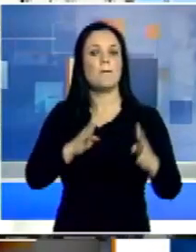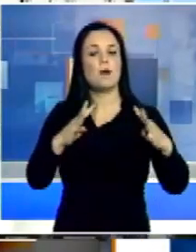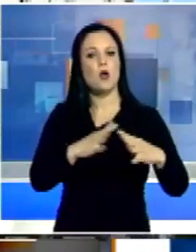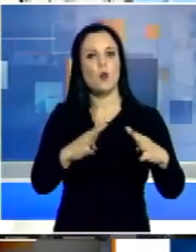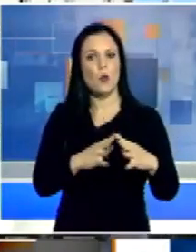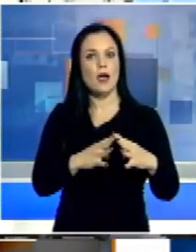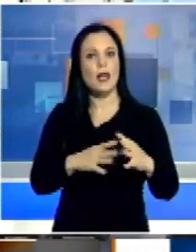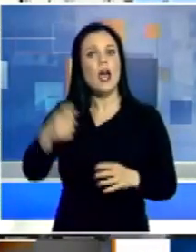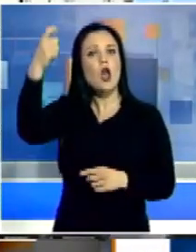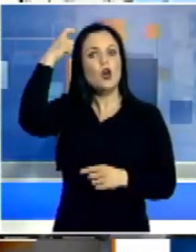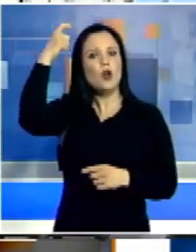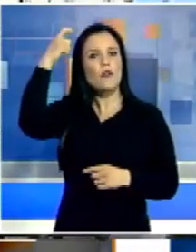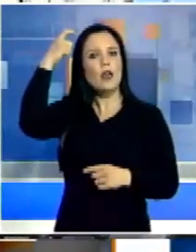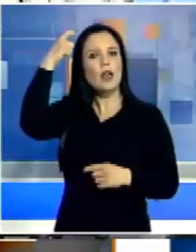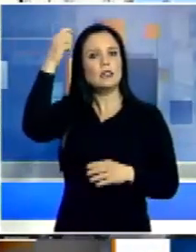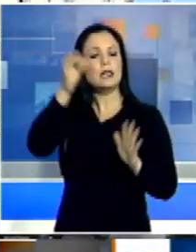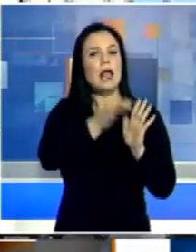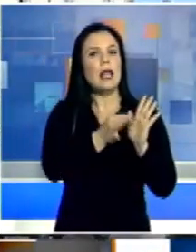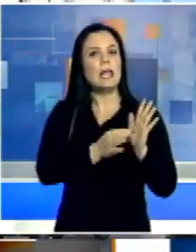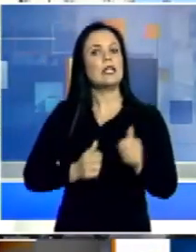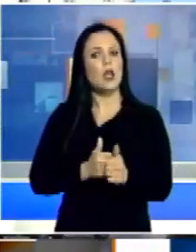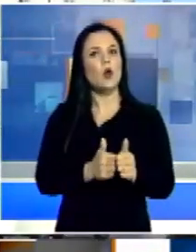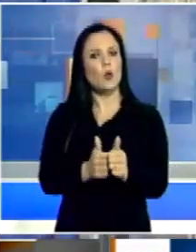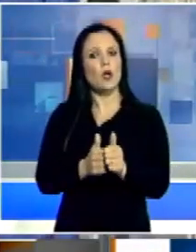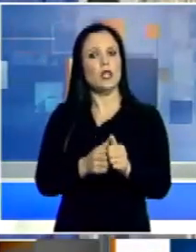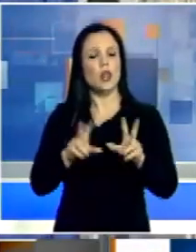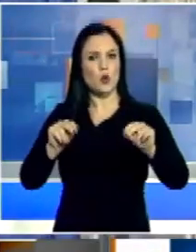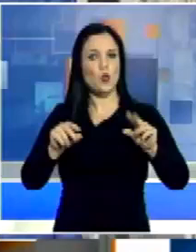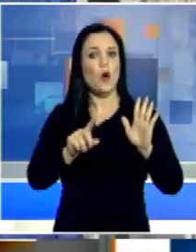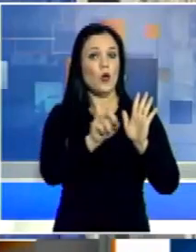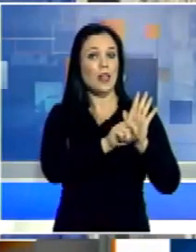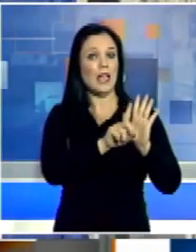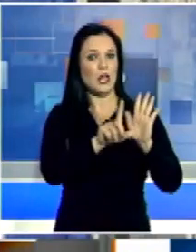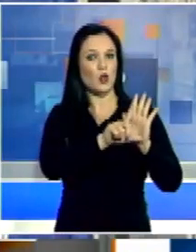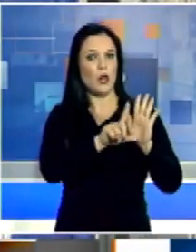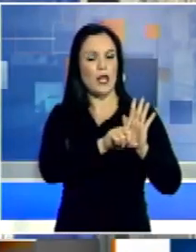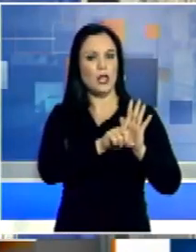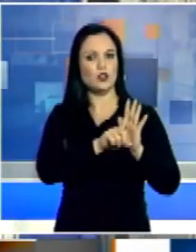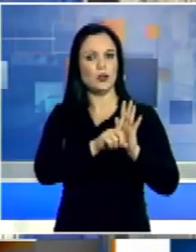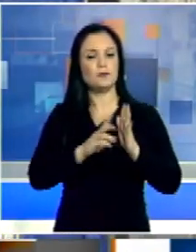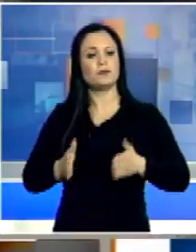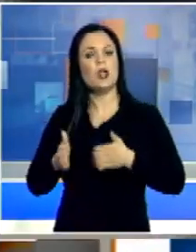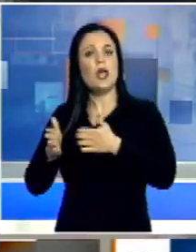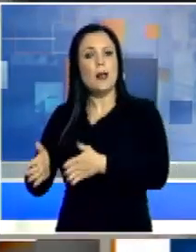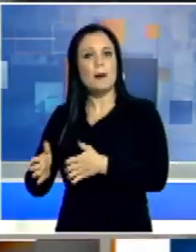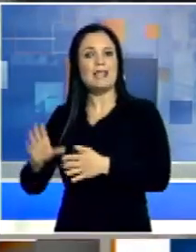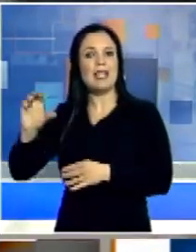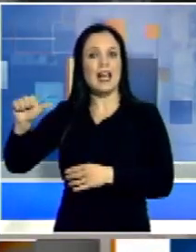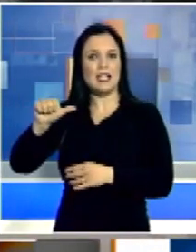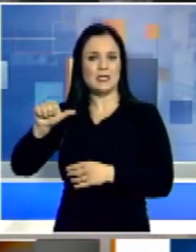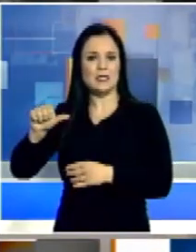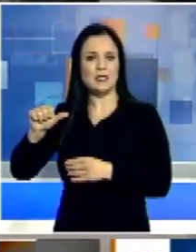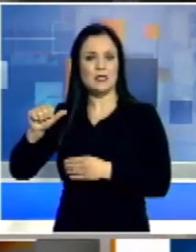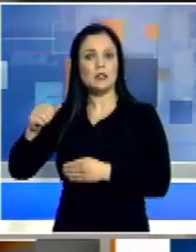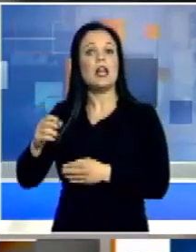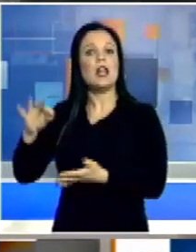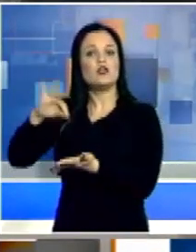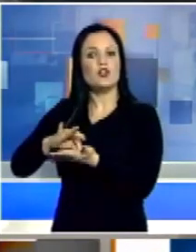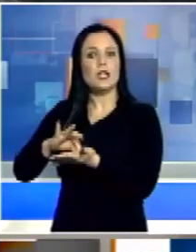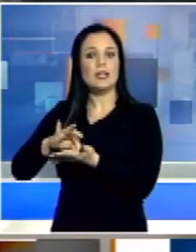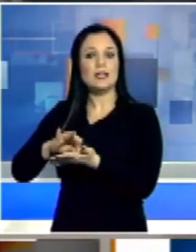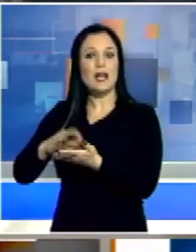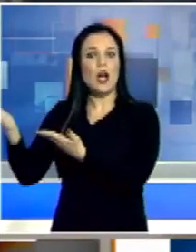Il governo ha già dettato le linee guida nell'ultimo decreto legge. Da una parte si rafforzano i CAS, i centri di accoglienza